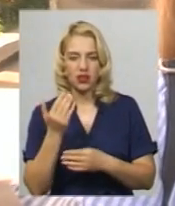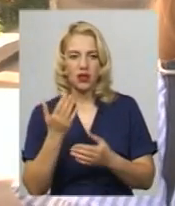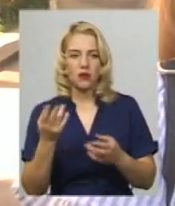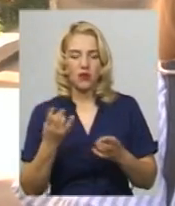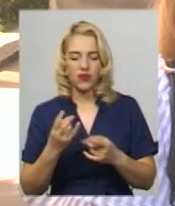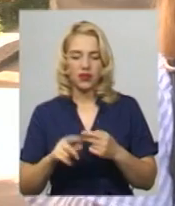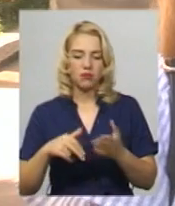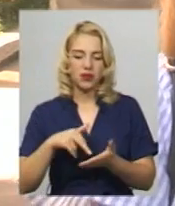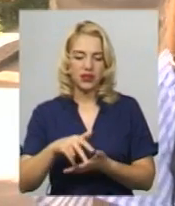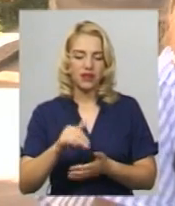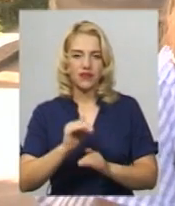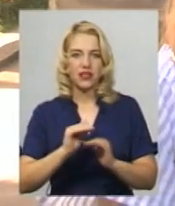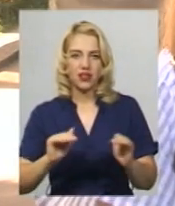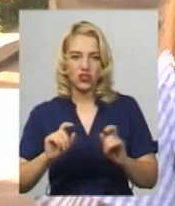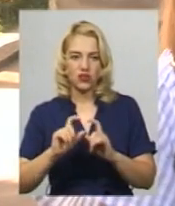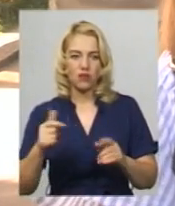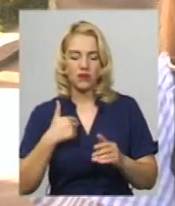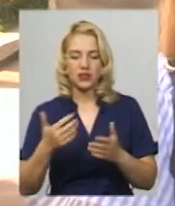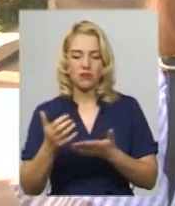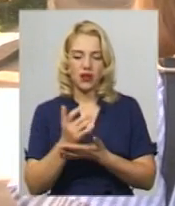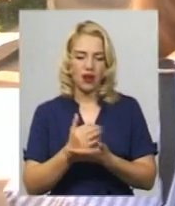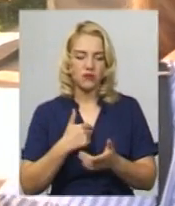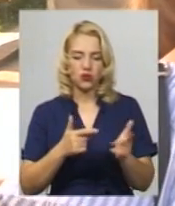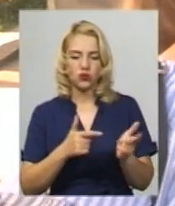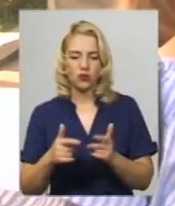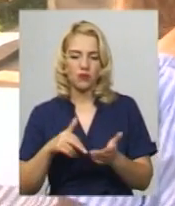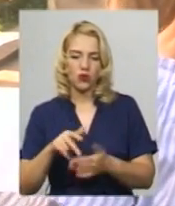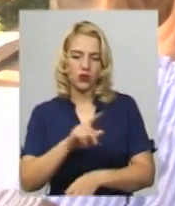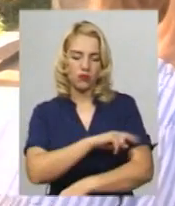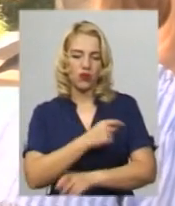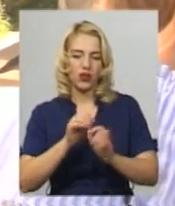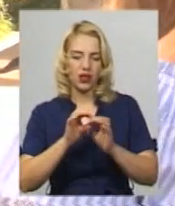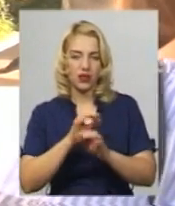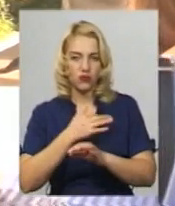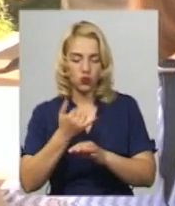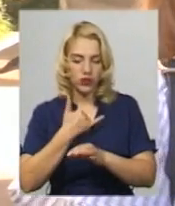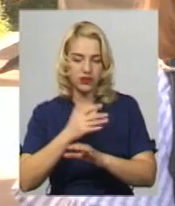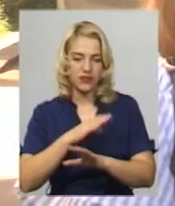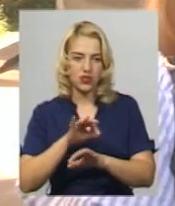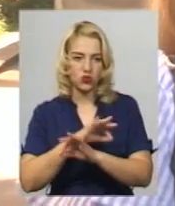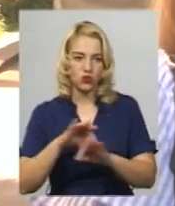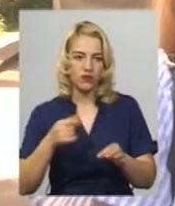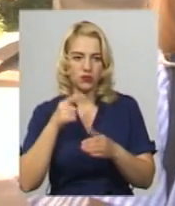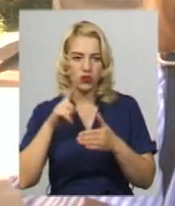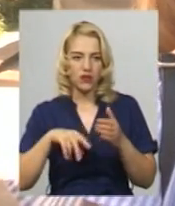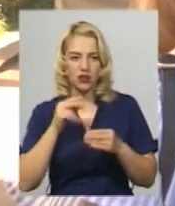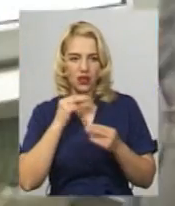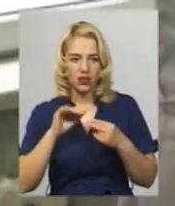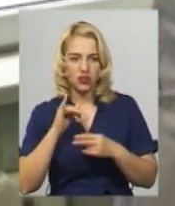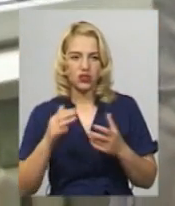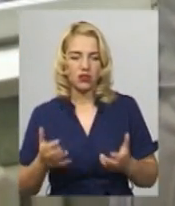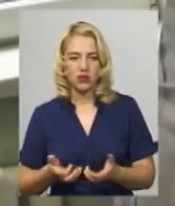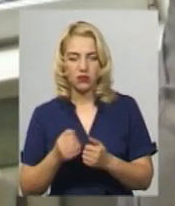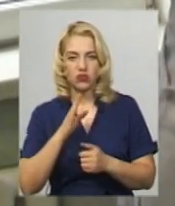садочок. Ми збираємось, ми готуємось, ми проходимо лікарів, все в нас чудово. Я сподіваюся на краще, сподіваюся на підтримку.